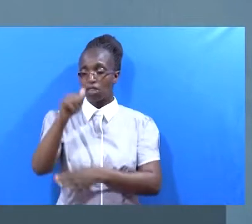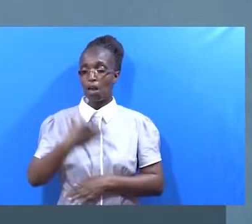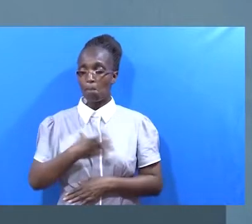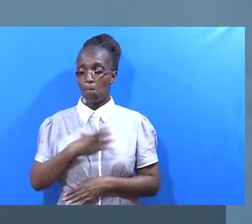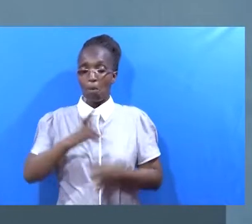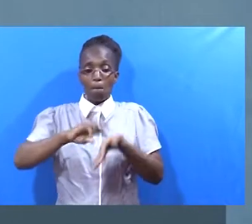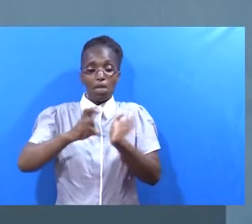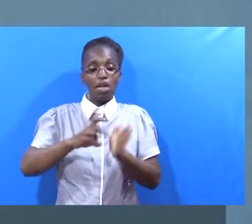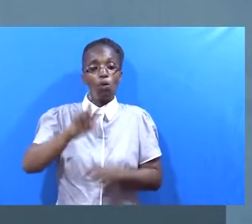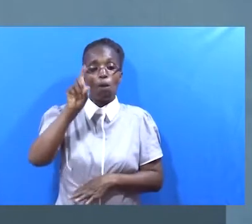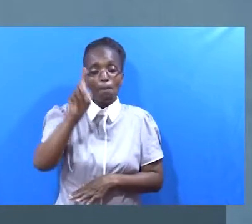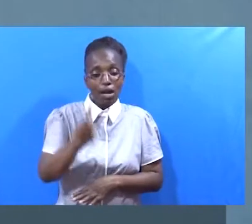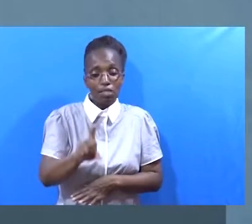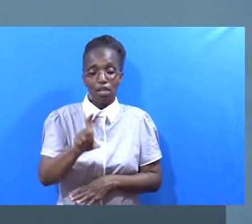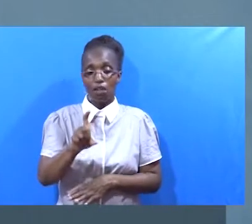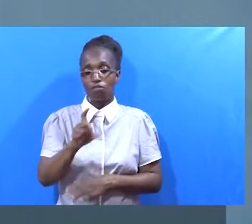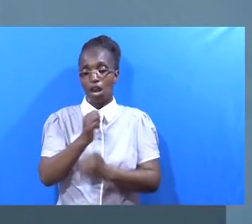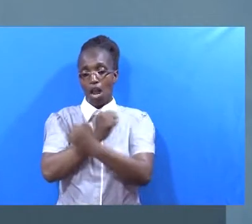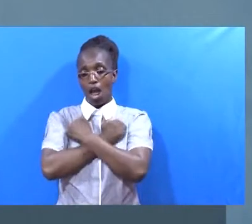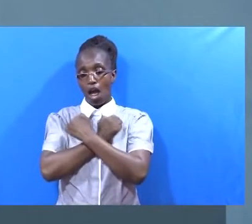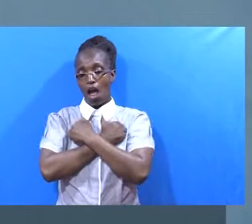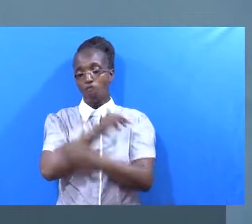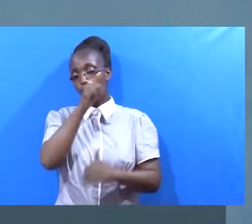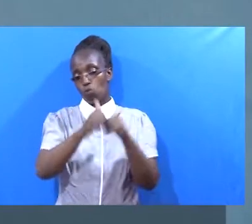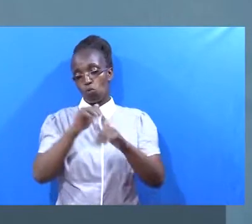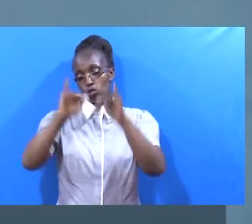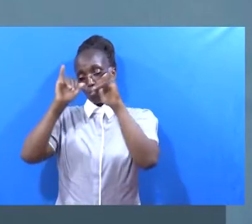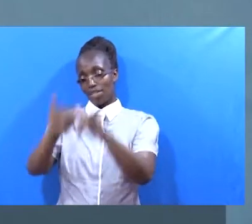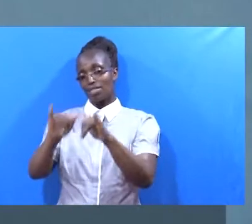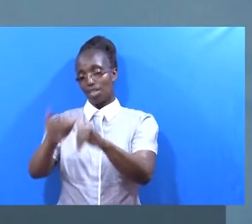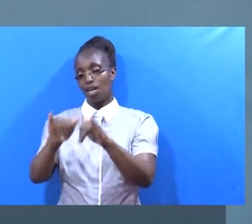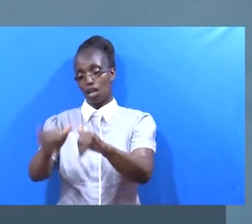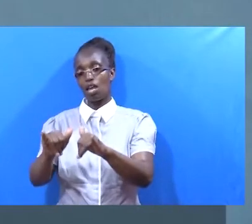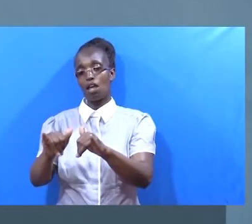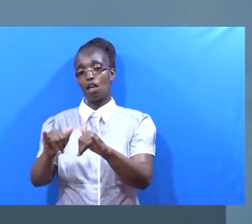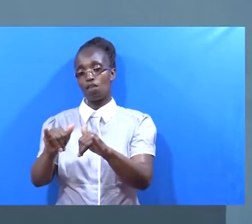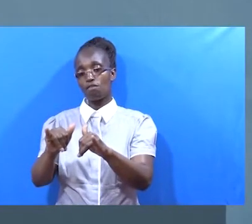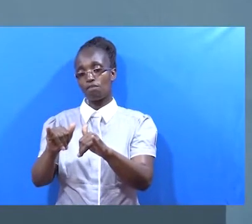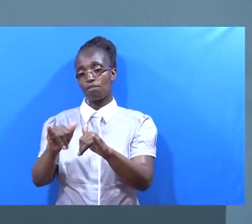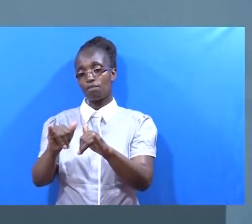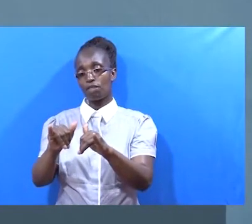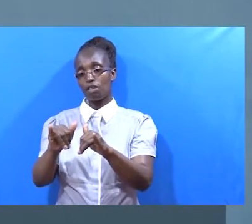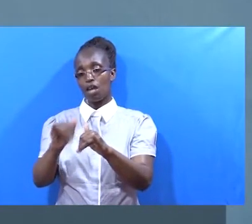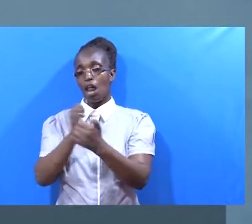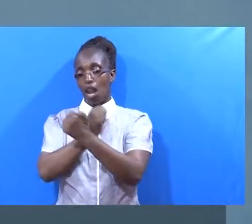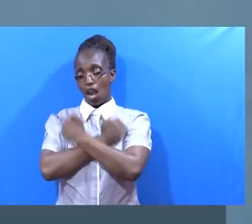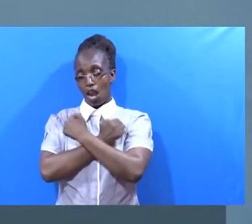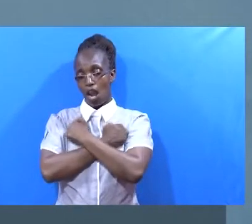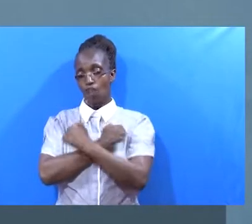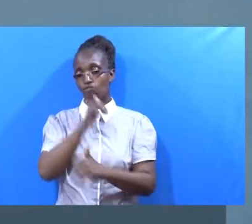Tunapaswa Kuwa na upendo unahodumu Na upendo unahudumu